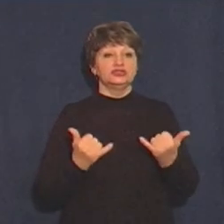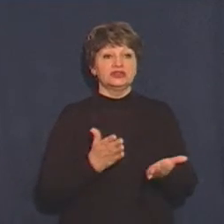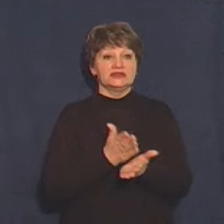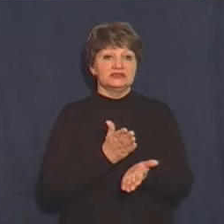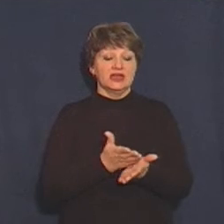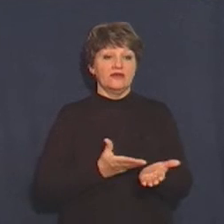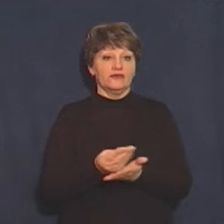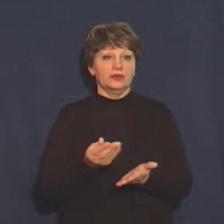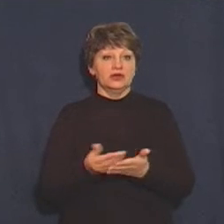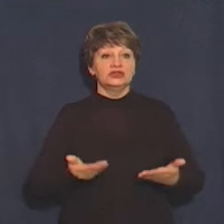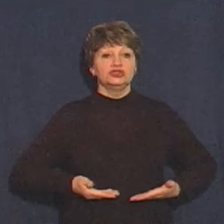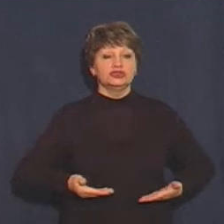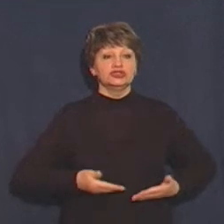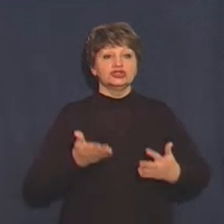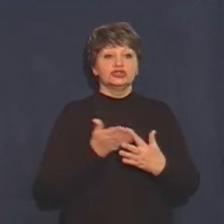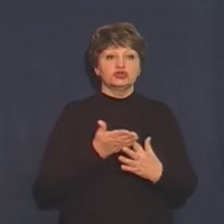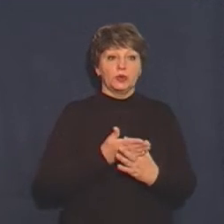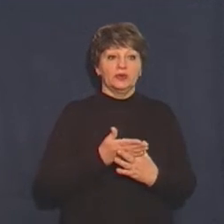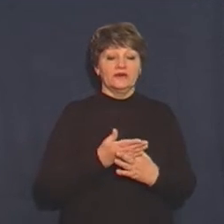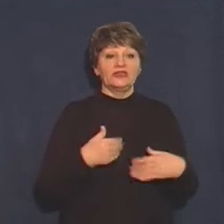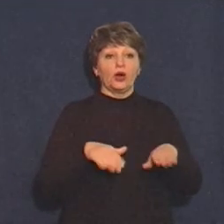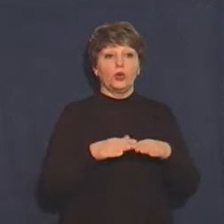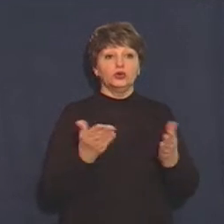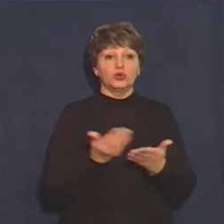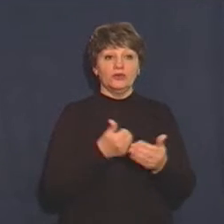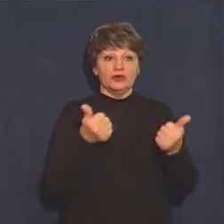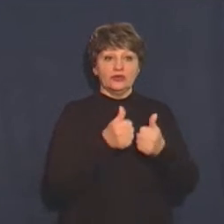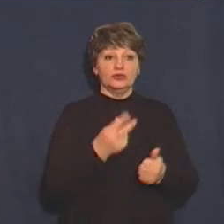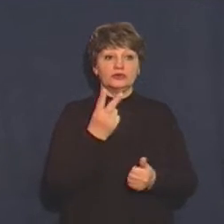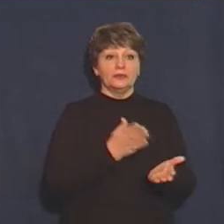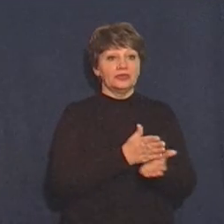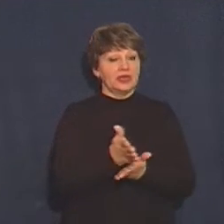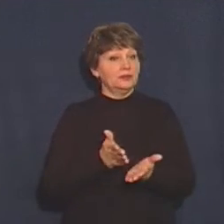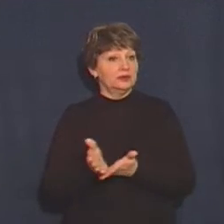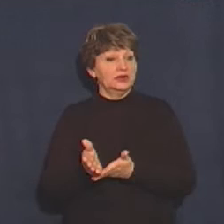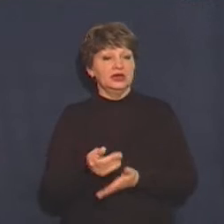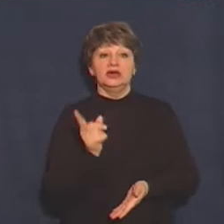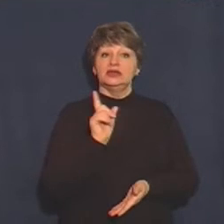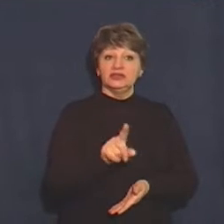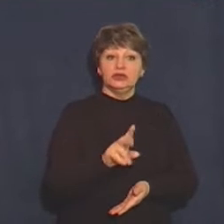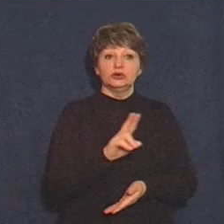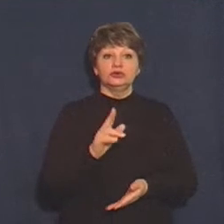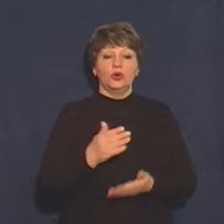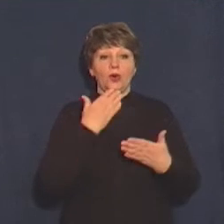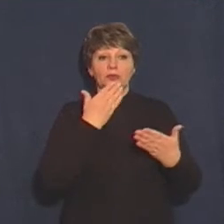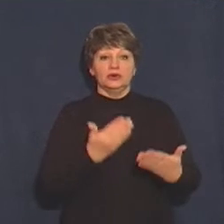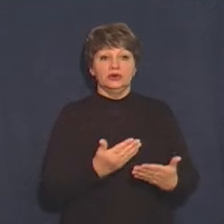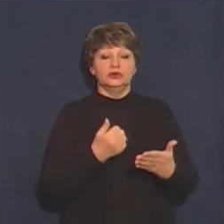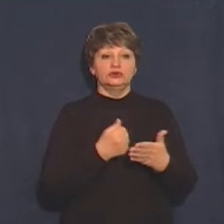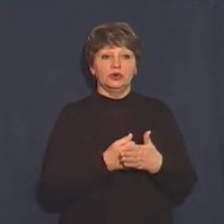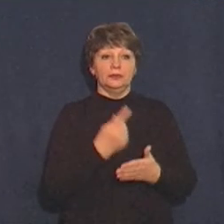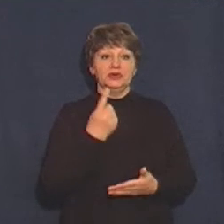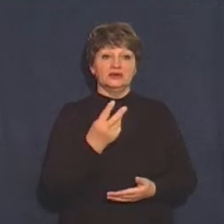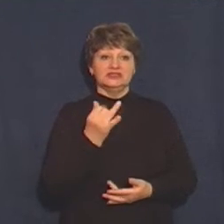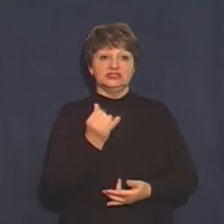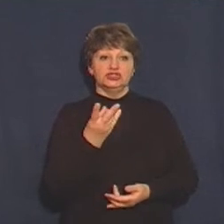житлових субсидій в готівковій формі йде по двом напрямкам. Ті, хто звернулися з 1 січня 2019 року, і